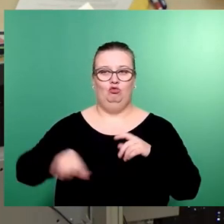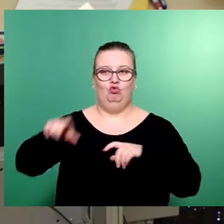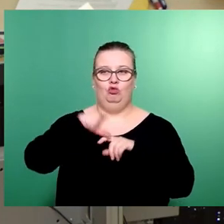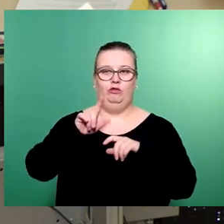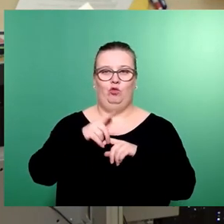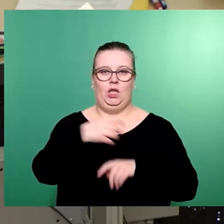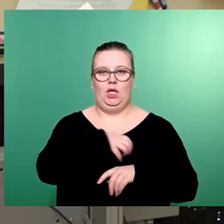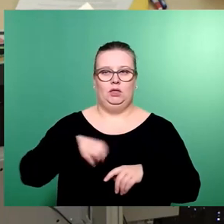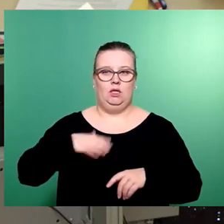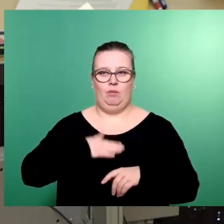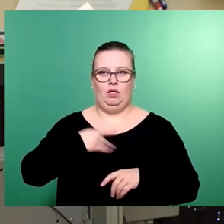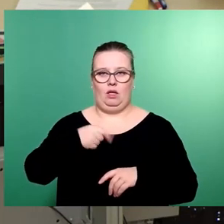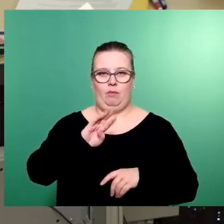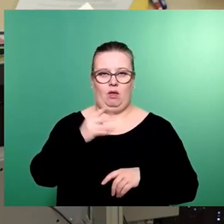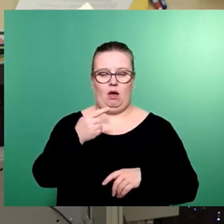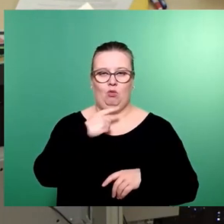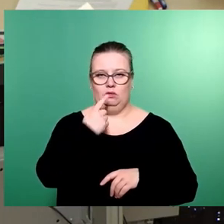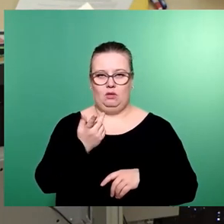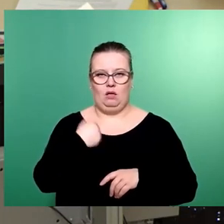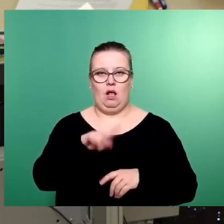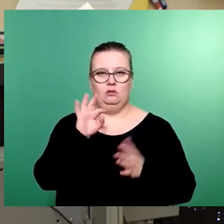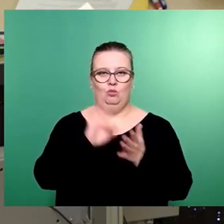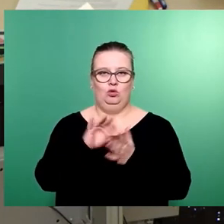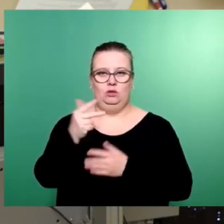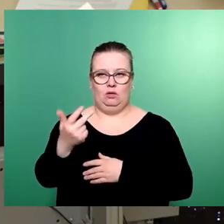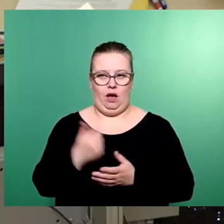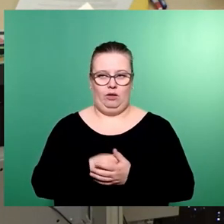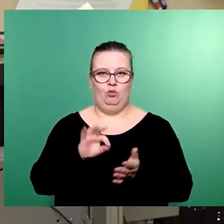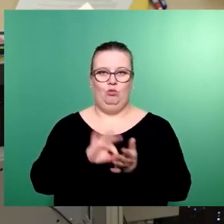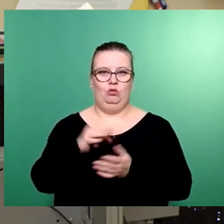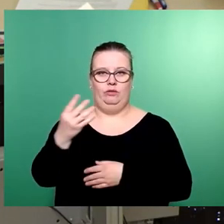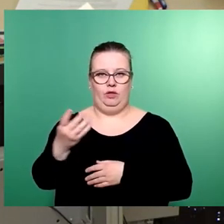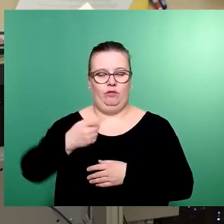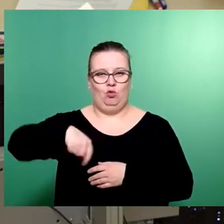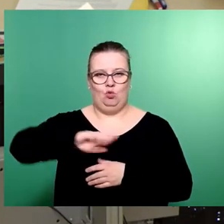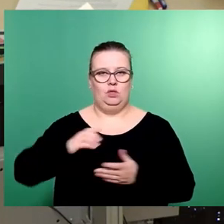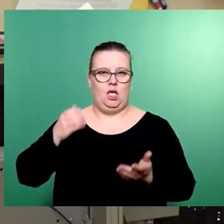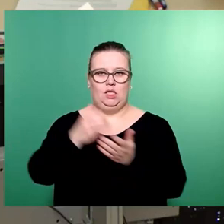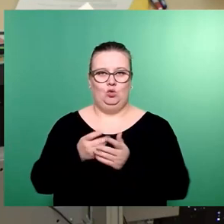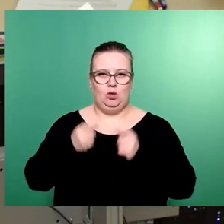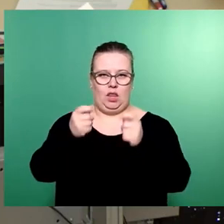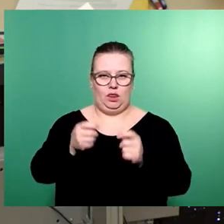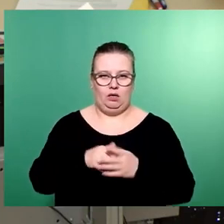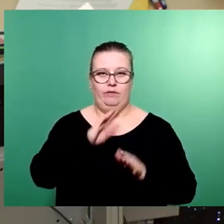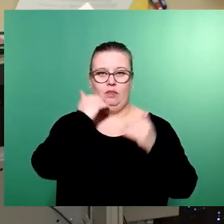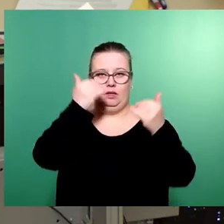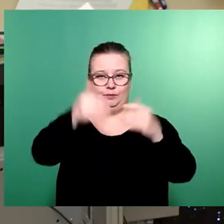GmbH ebenfalls als Punkt drei und vier unseres Ersetzungsantrags. Vielen Dank.